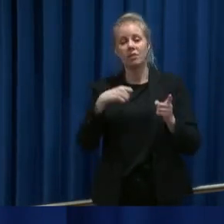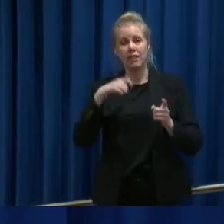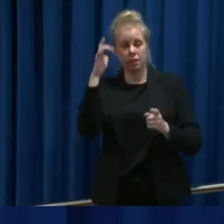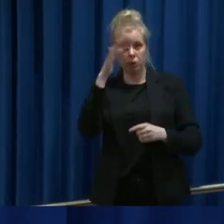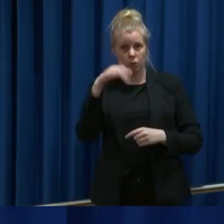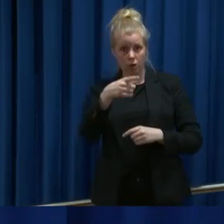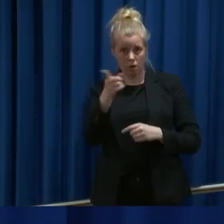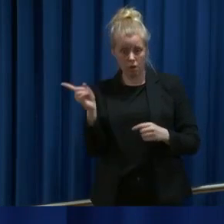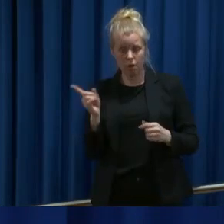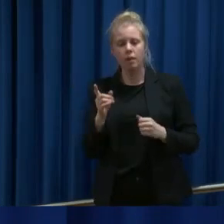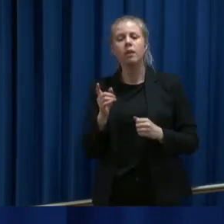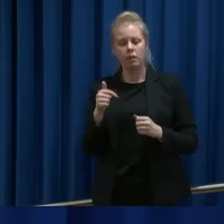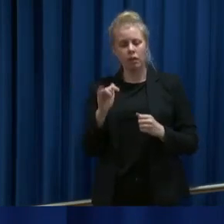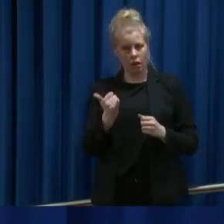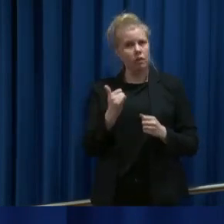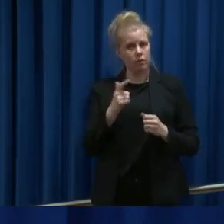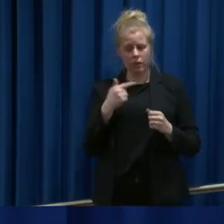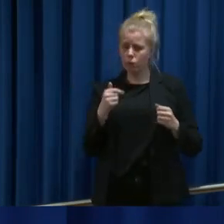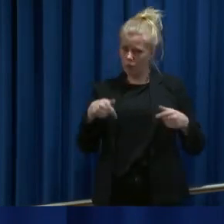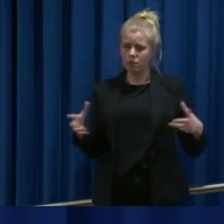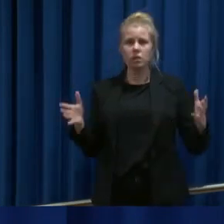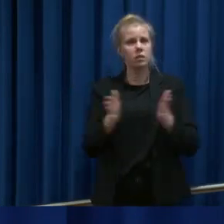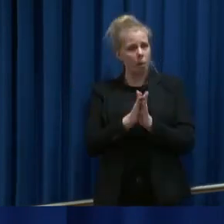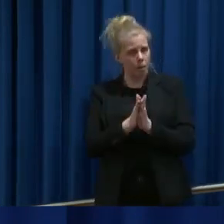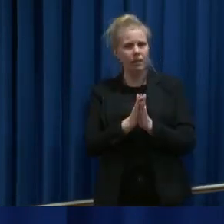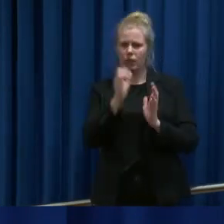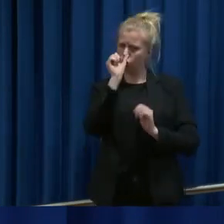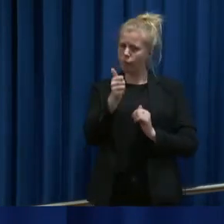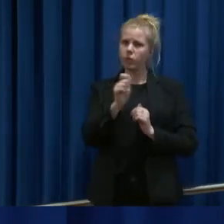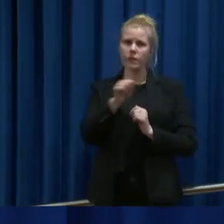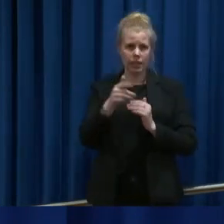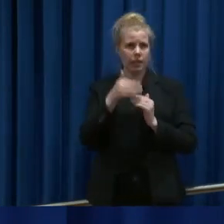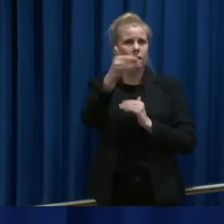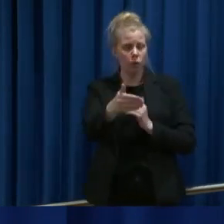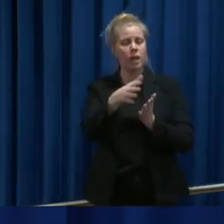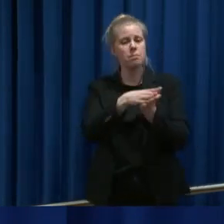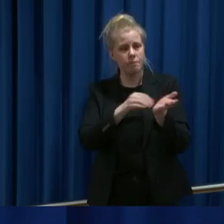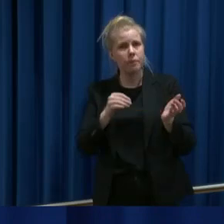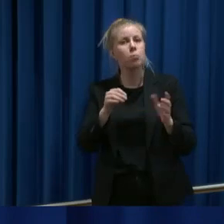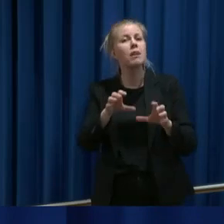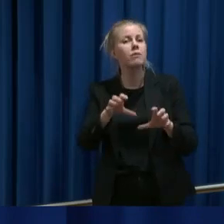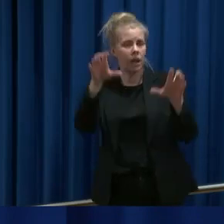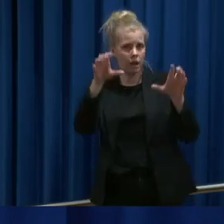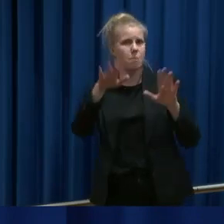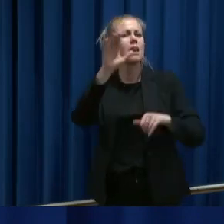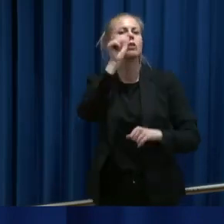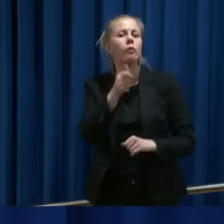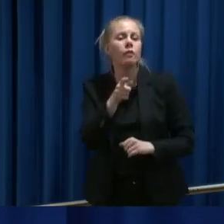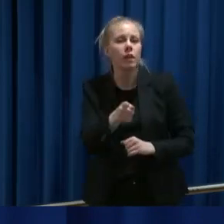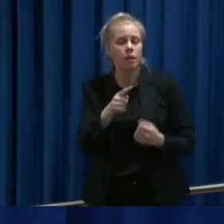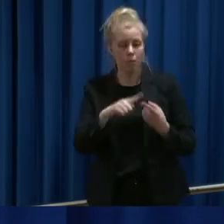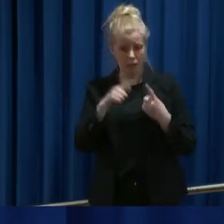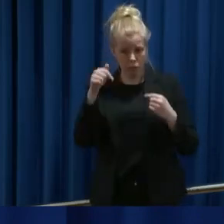Ja, vi er sammen nå i en tøff tid. Det kommer sannsynligvis til å bli tøffere, men vi må samle